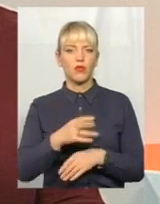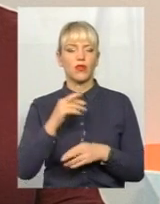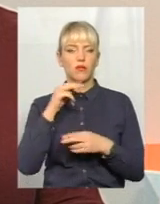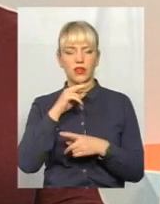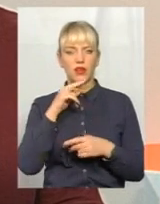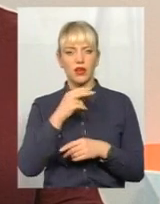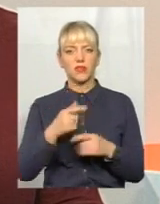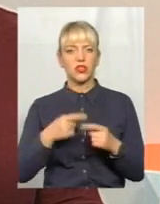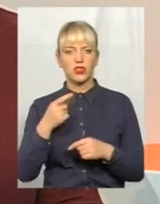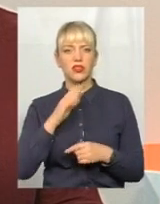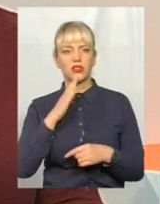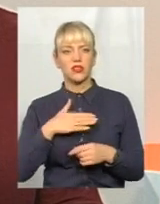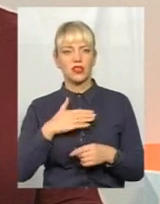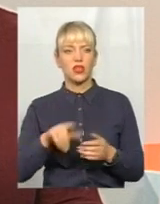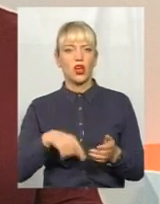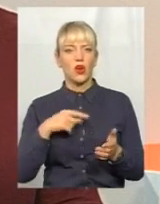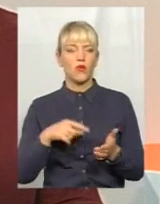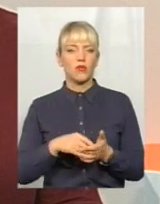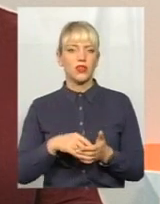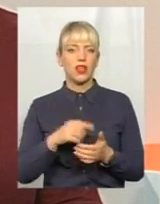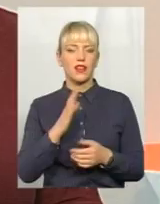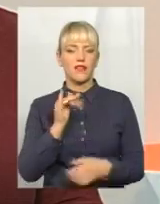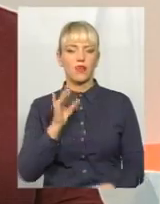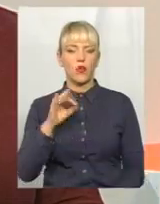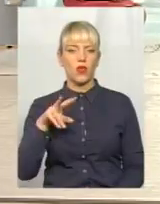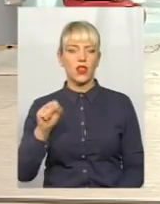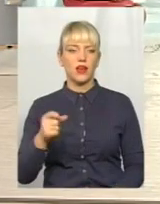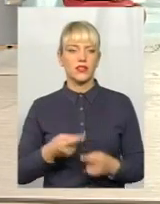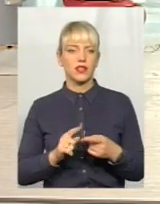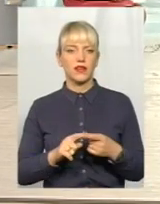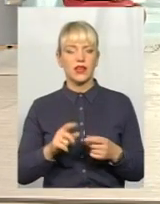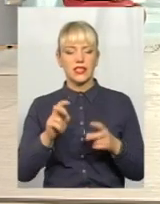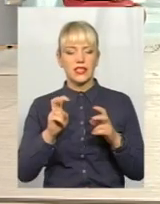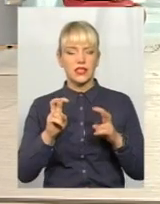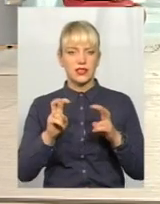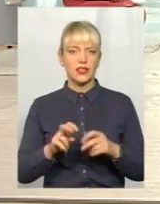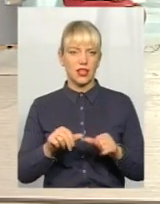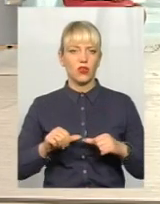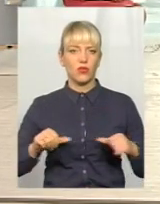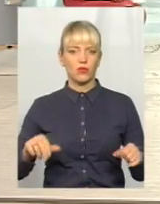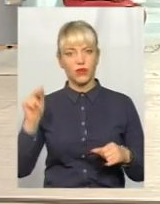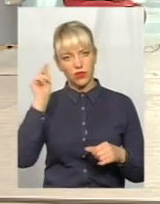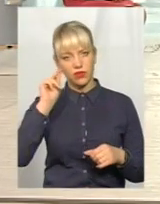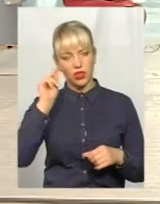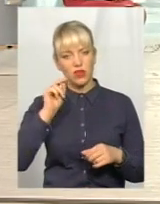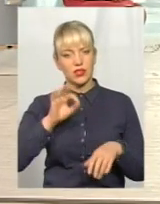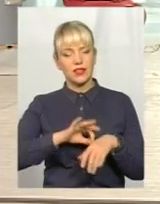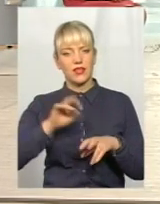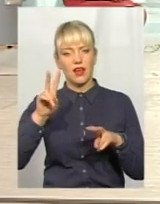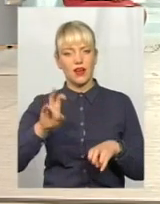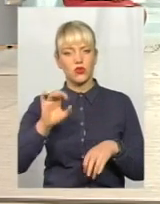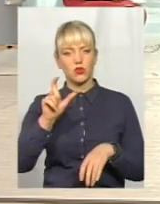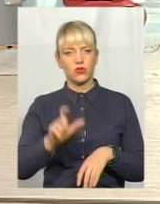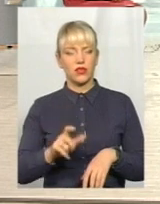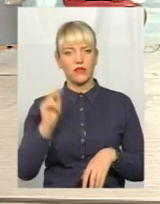зараз одна єдина, комунальна аптека ВІОВи. Теж засідає комісія, вивчає діагноз людини, вивчає